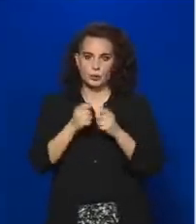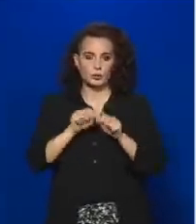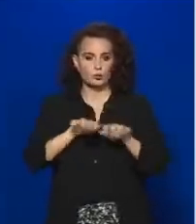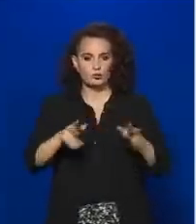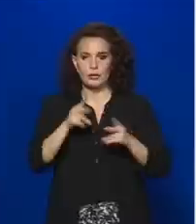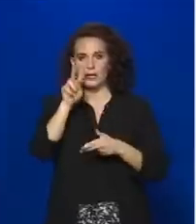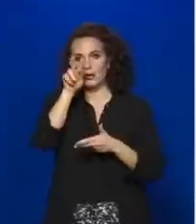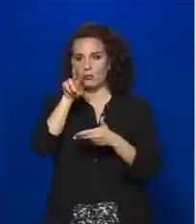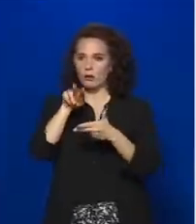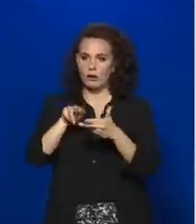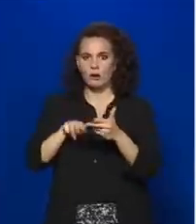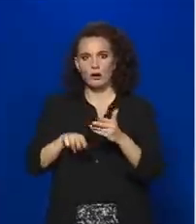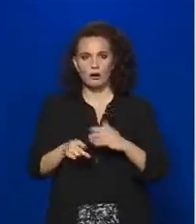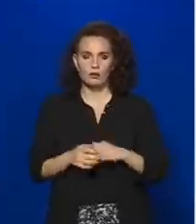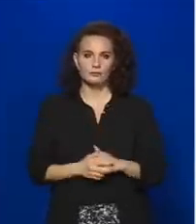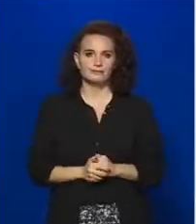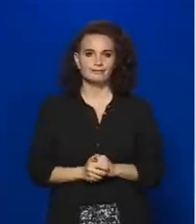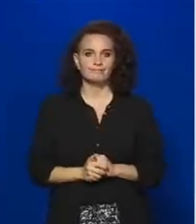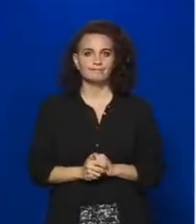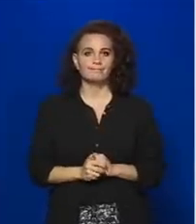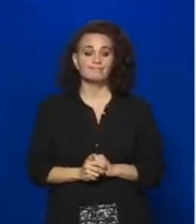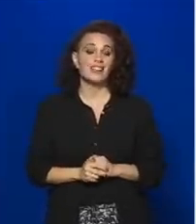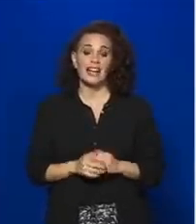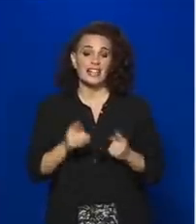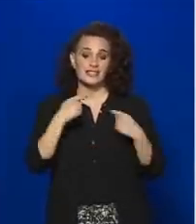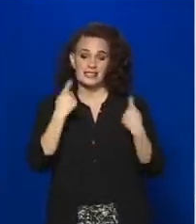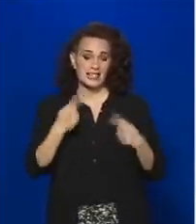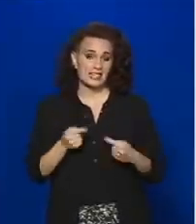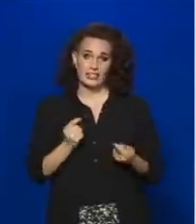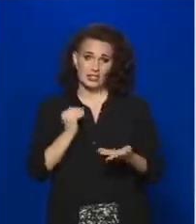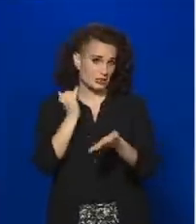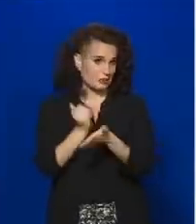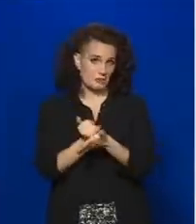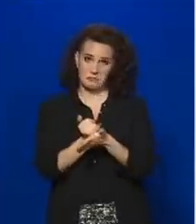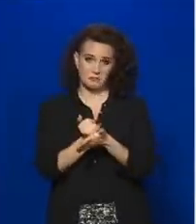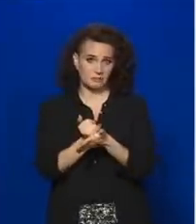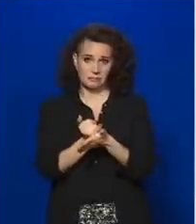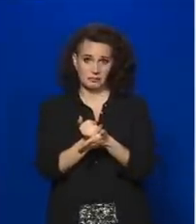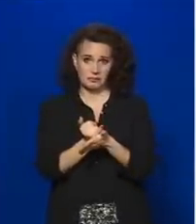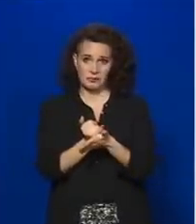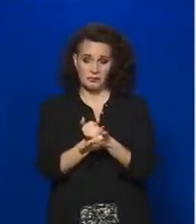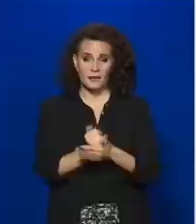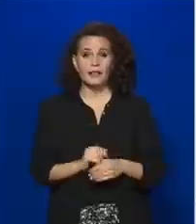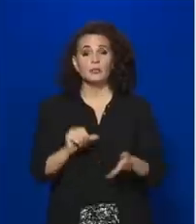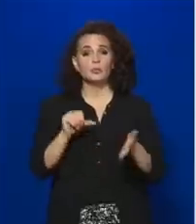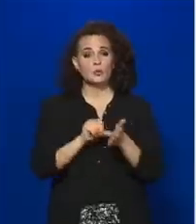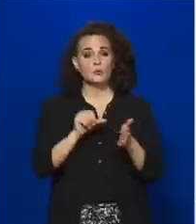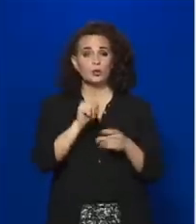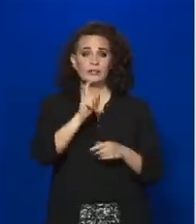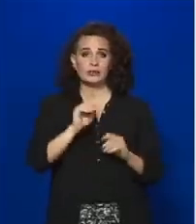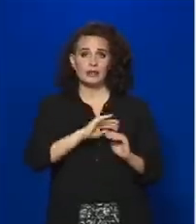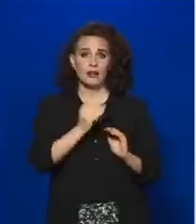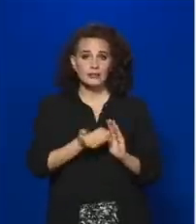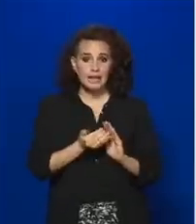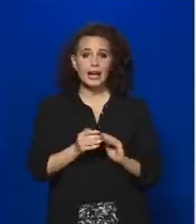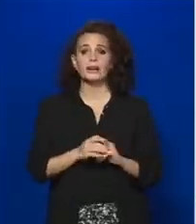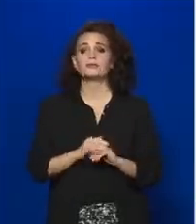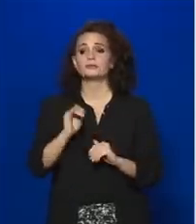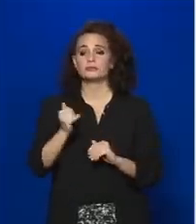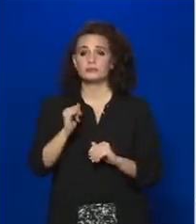Az állítás nem felel meg a valóságnak. Ma ott tartunk, hogy mind a központi raktárban, mind a kórházaknál